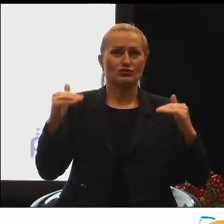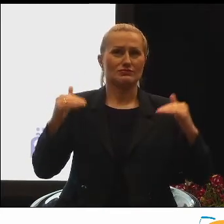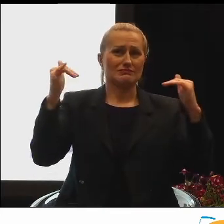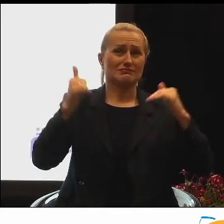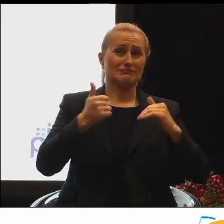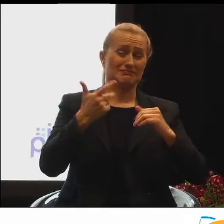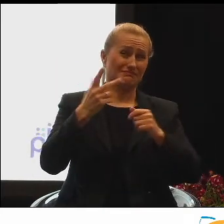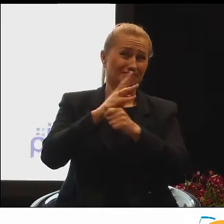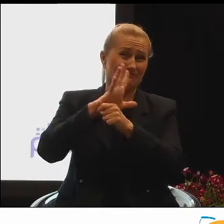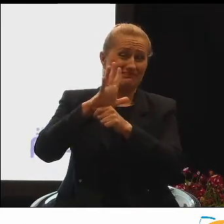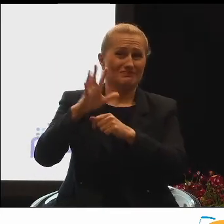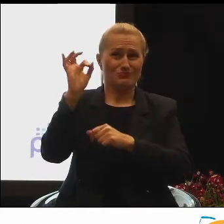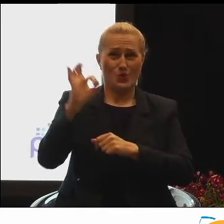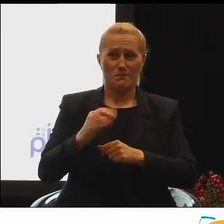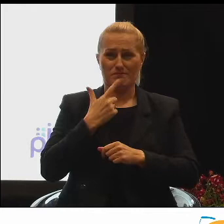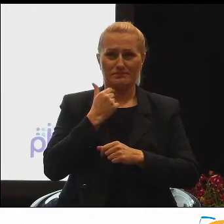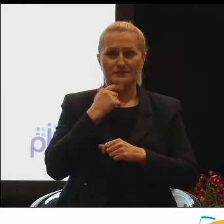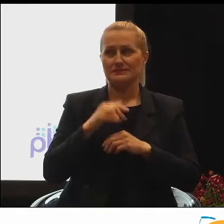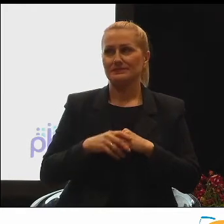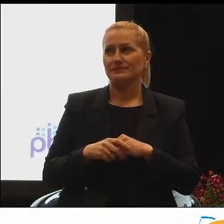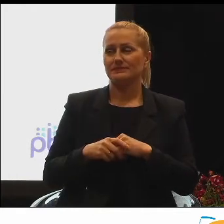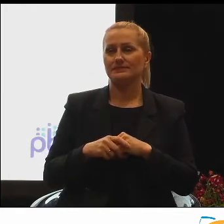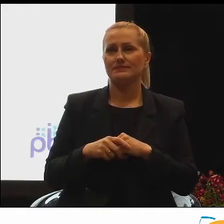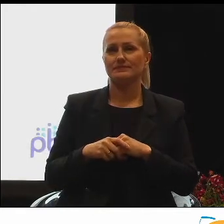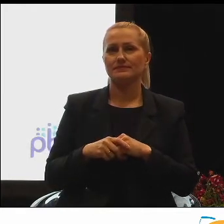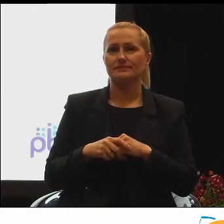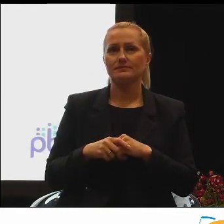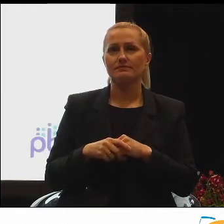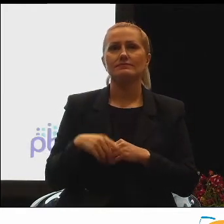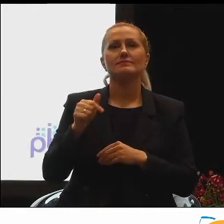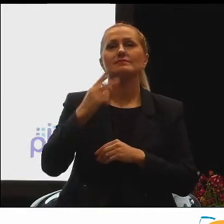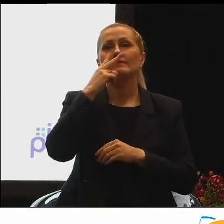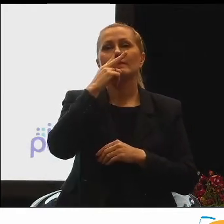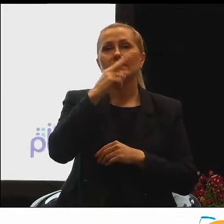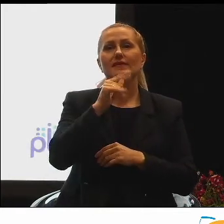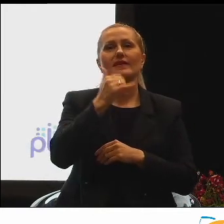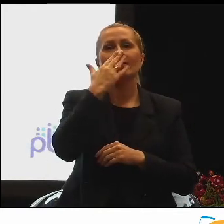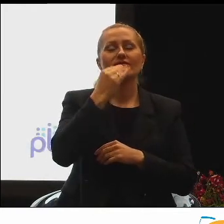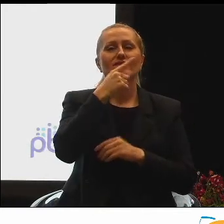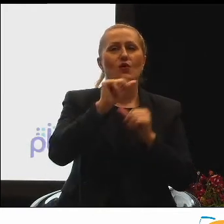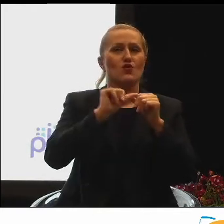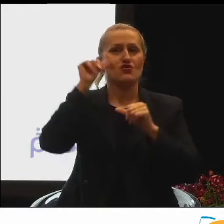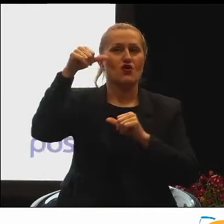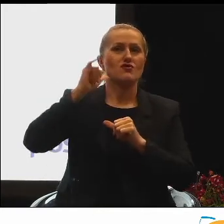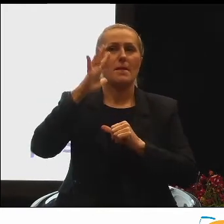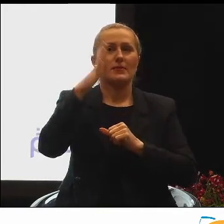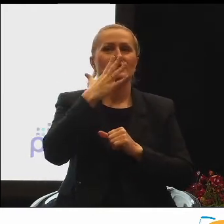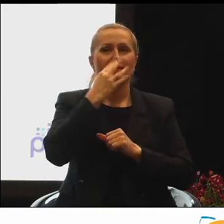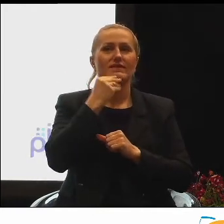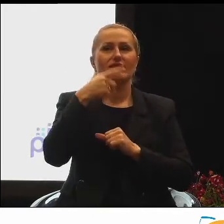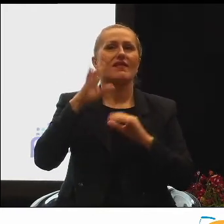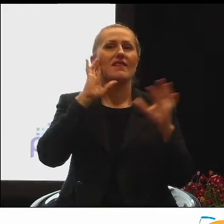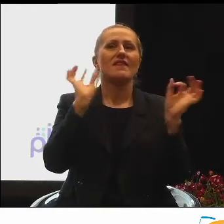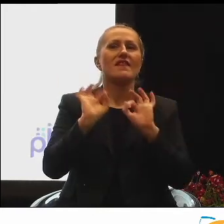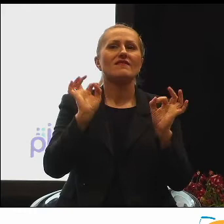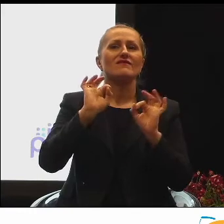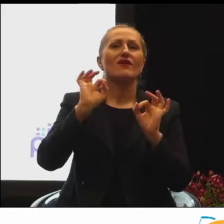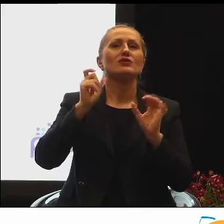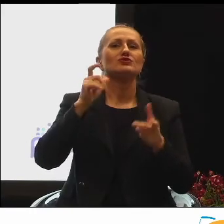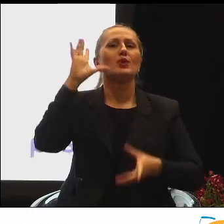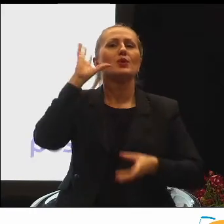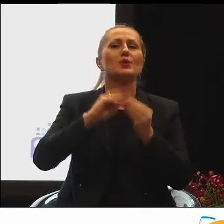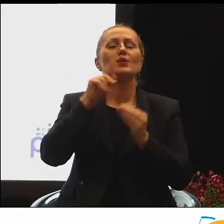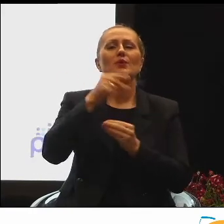kilkunastu procent. Zobaczymy, jak w przyszłym roku będą wyglądały też te dane dotyczące